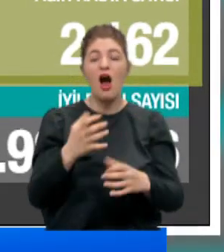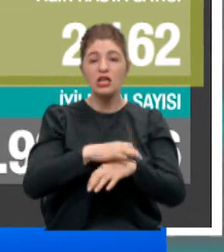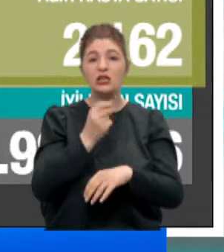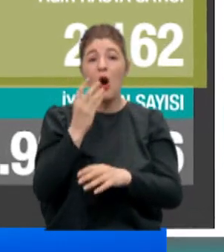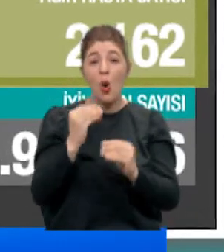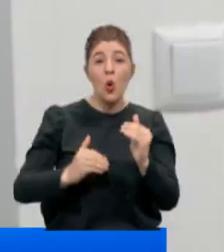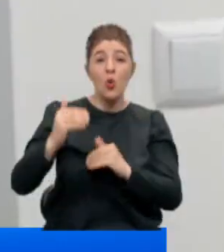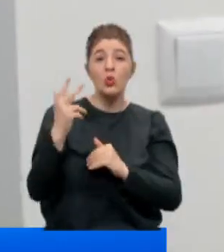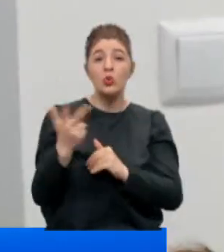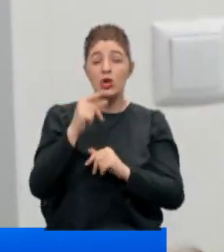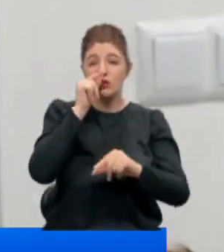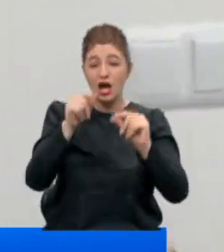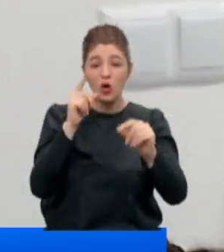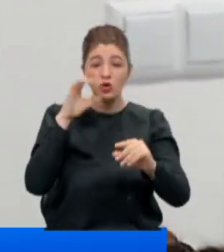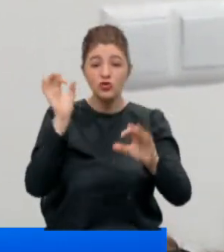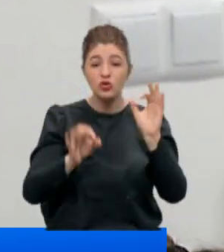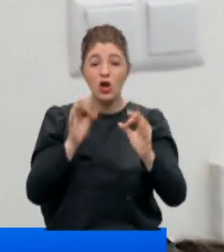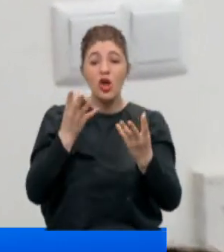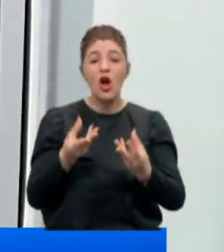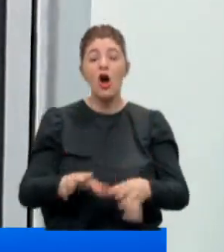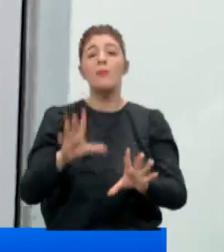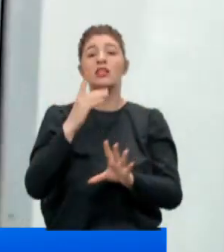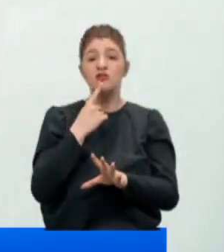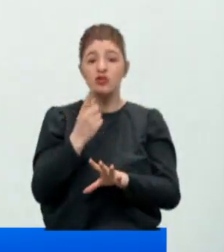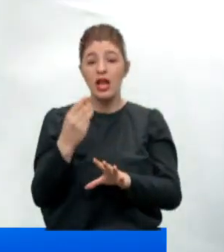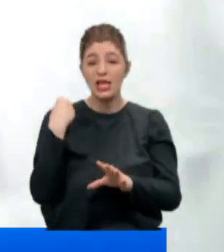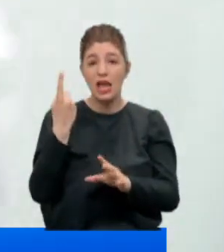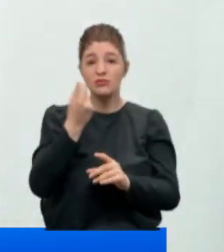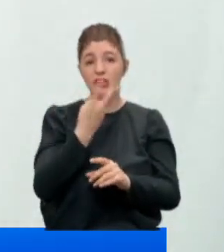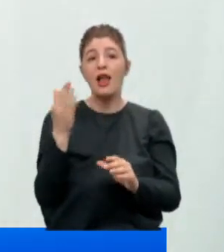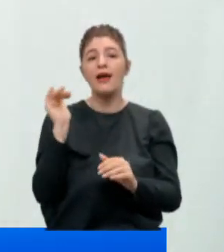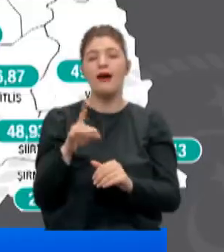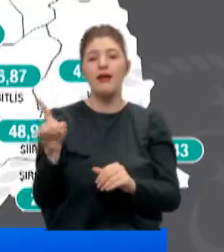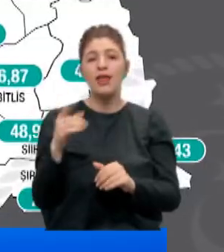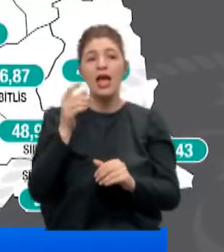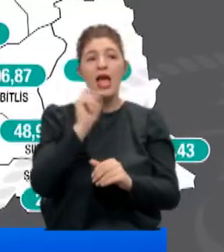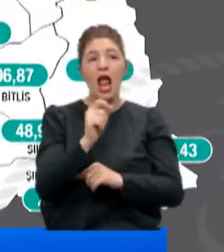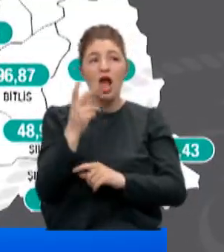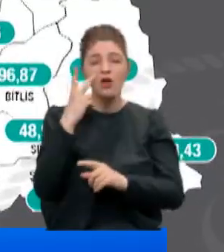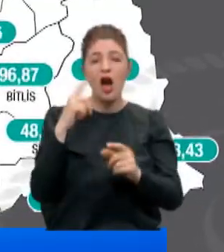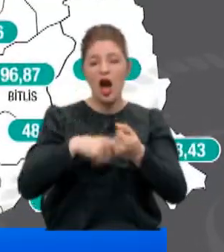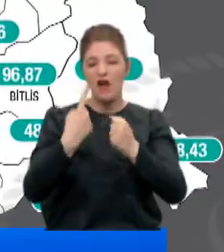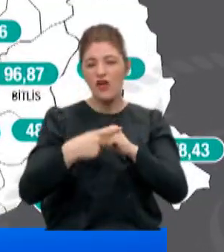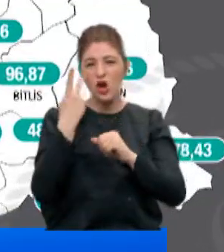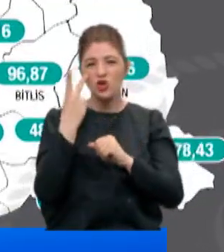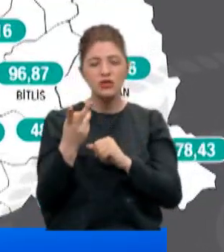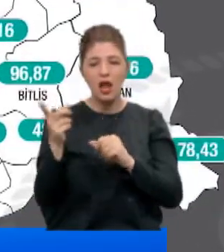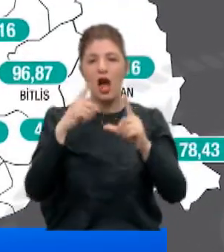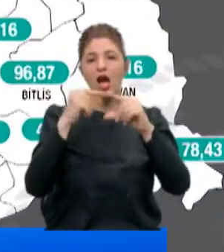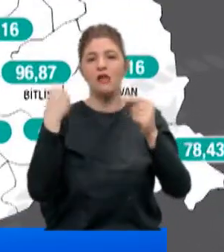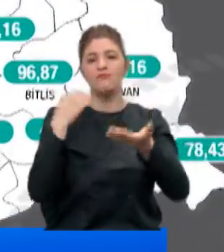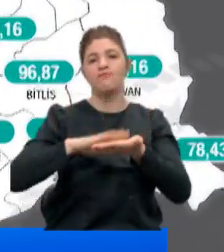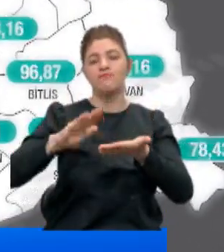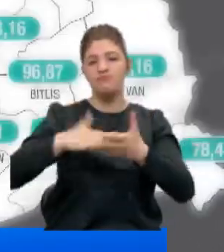da hala çok yüksek. Salgının kontrol altına olmadığına işaret eden yeni veriler de geldi. İllere göre haftalık durumu gösteren haritada